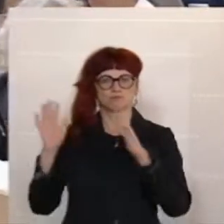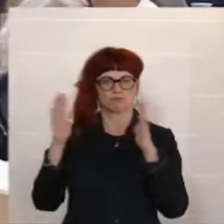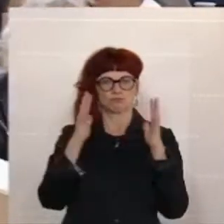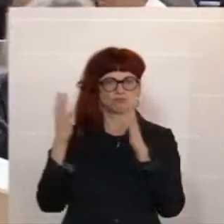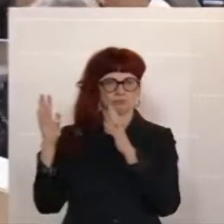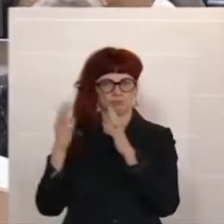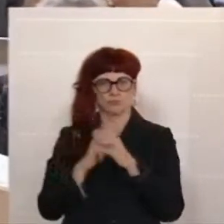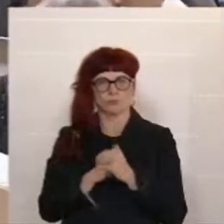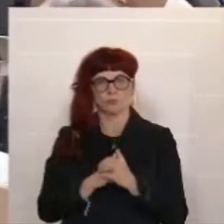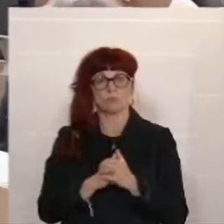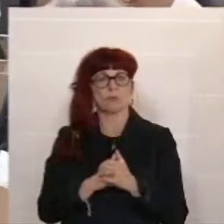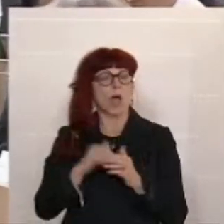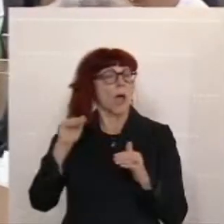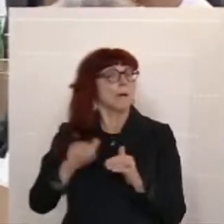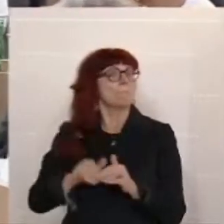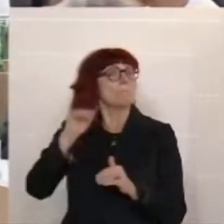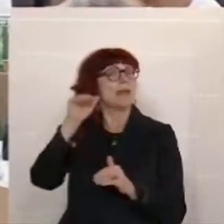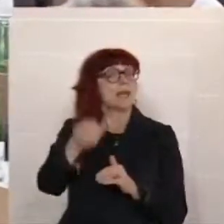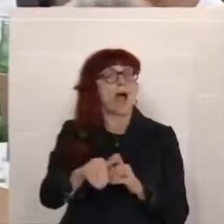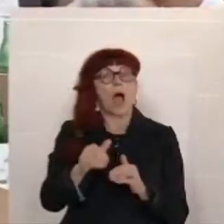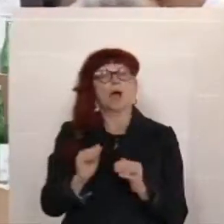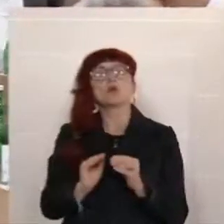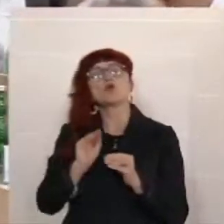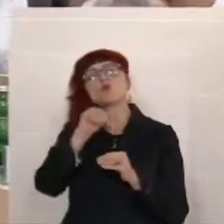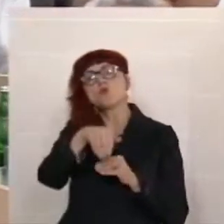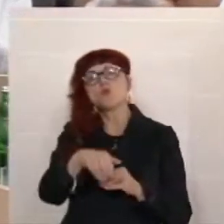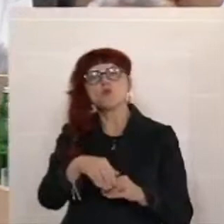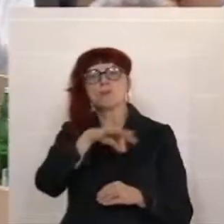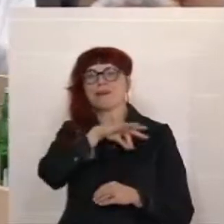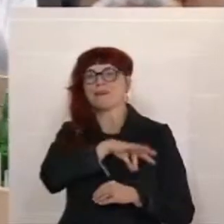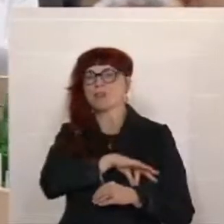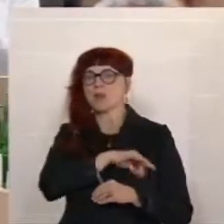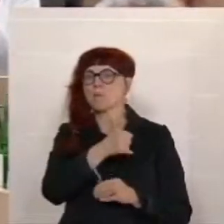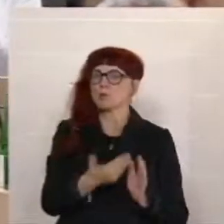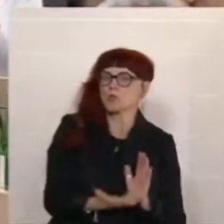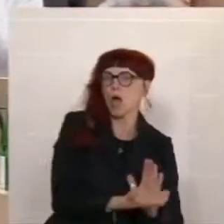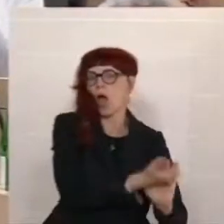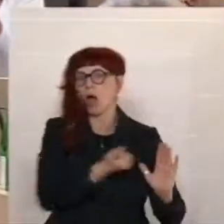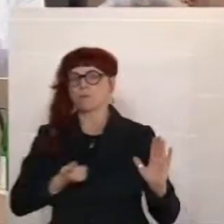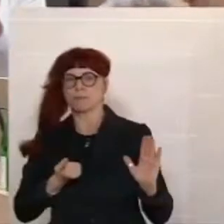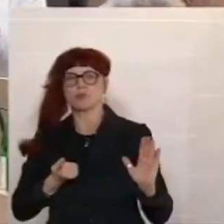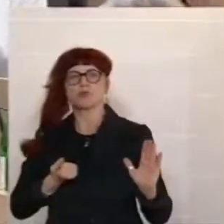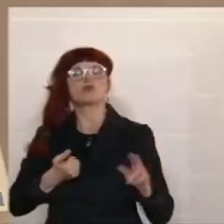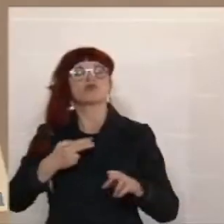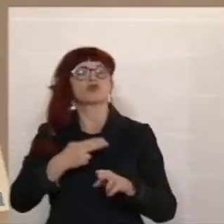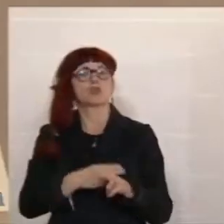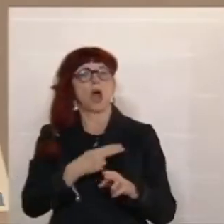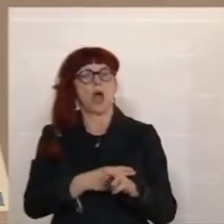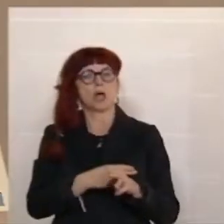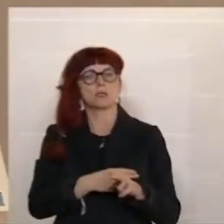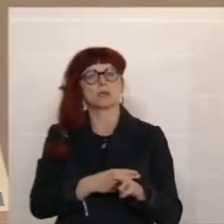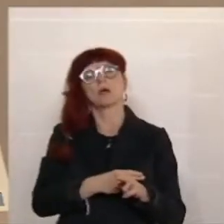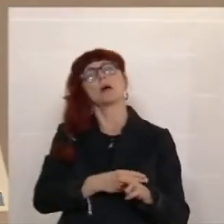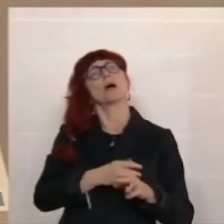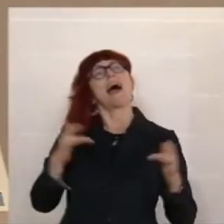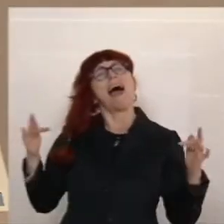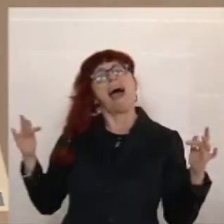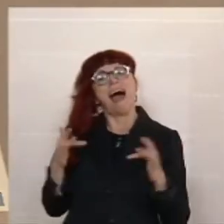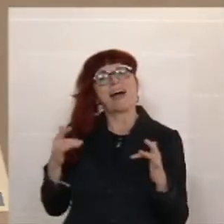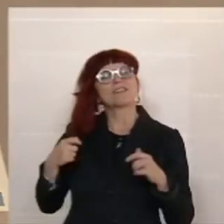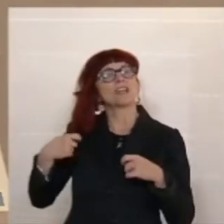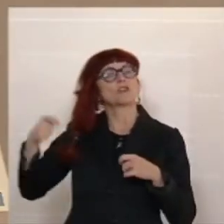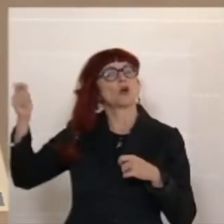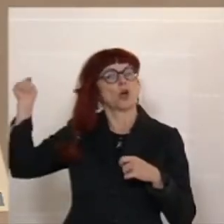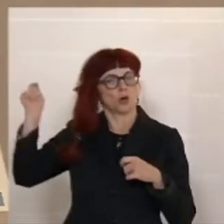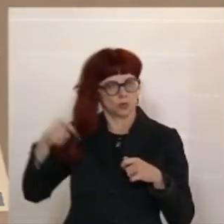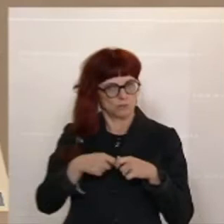Diese Milliarden an Übergewinnen müssen abgeschöpft werden und zur Hälfte zurück in Antiteuerungsmaßnahmen und zur anderen